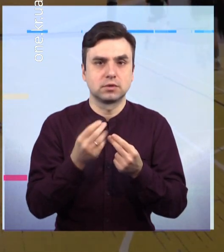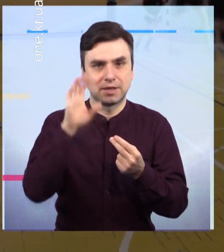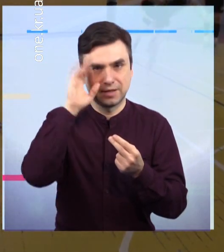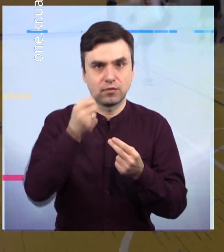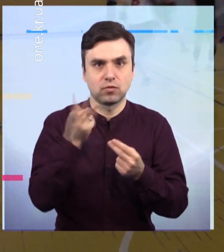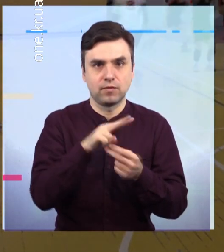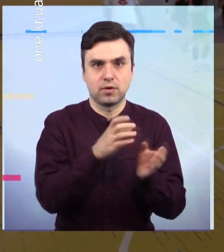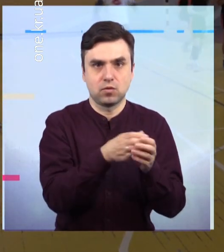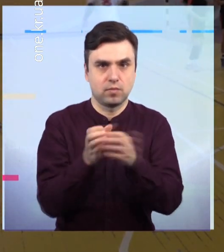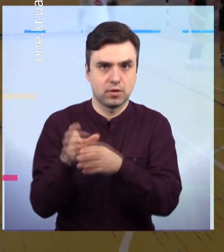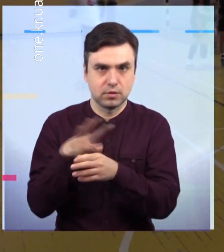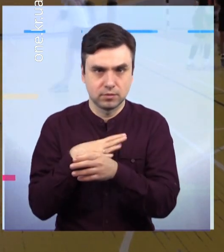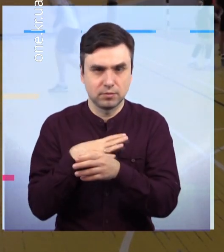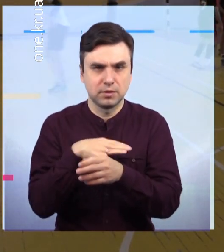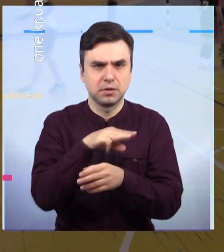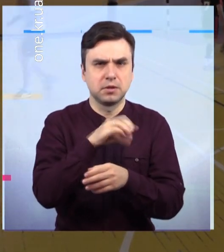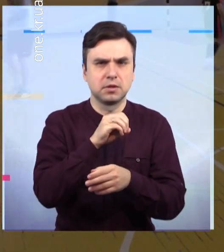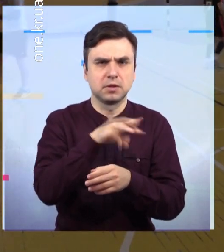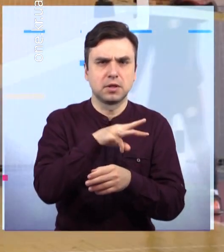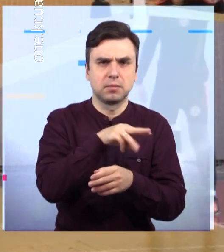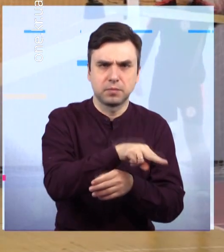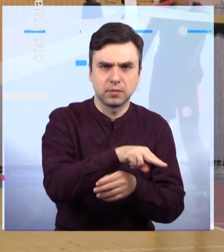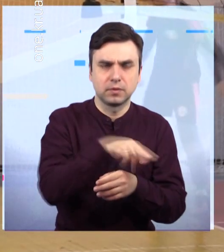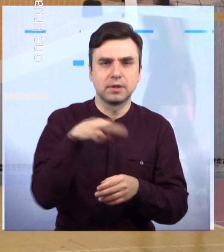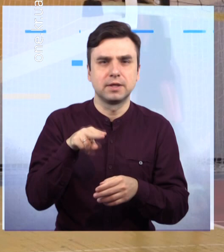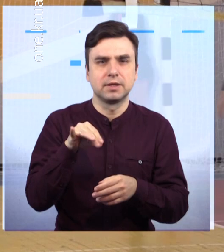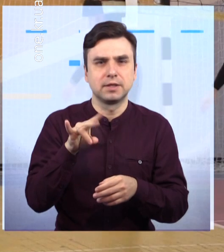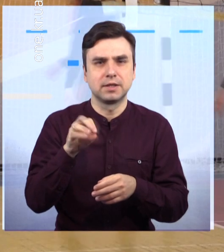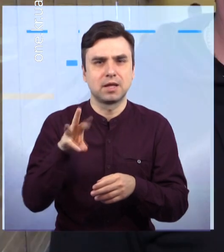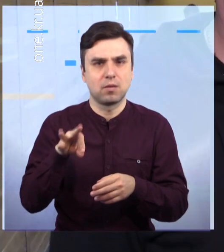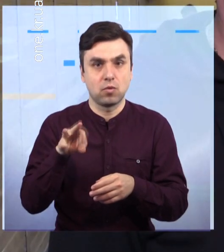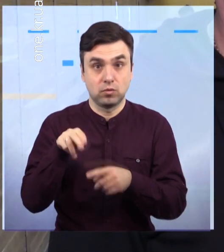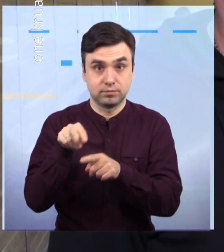дві криворізькі команди «Темп» і «Динамо». Перемогли останні.